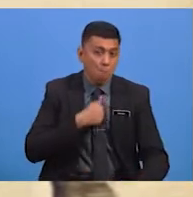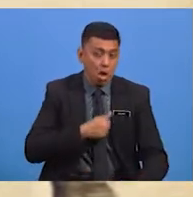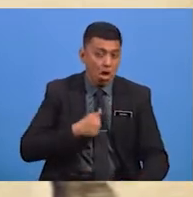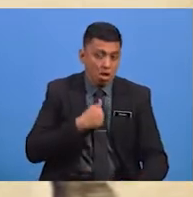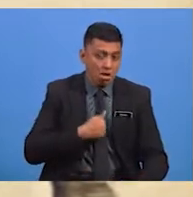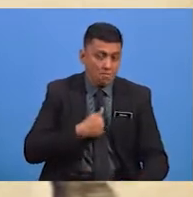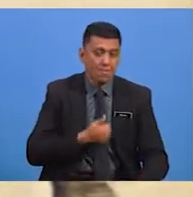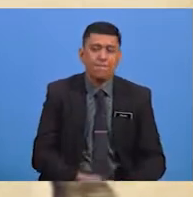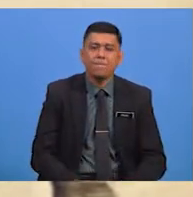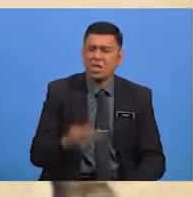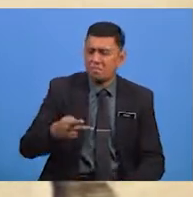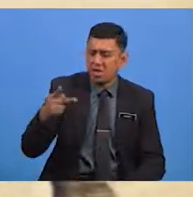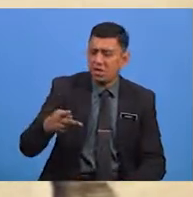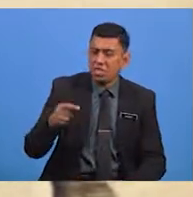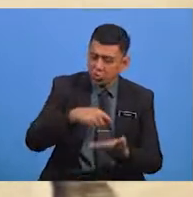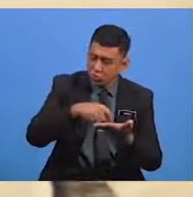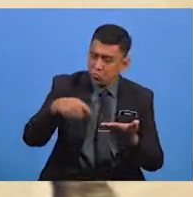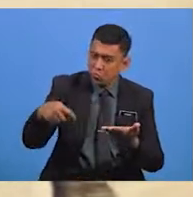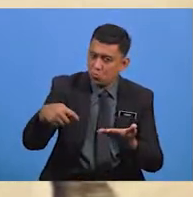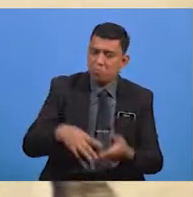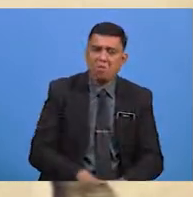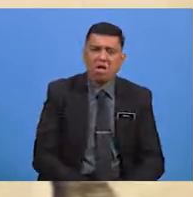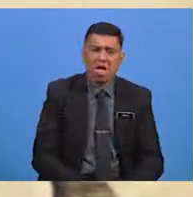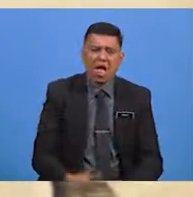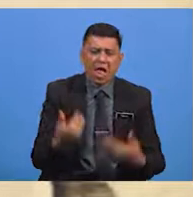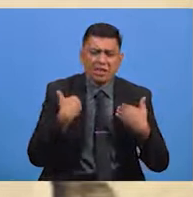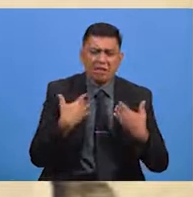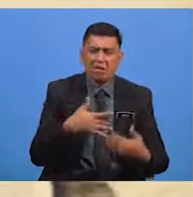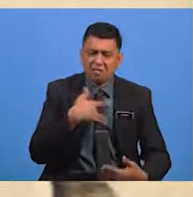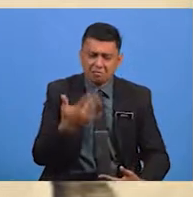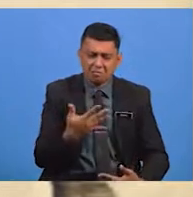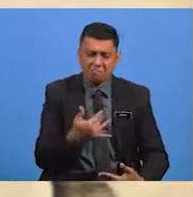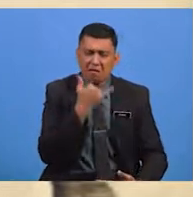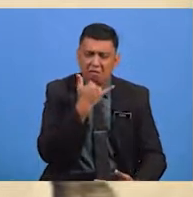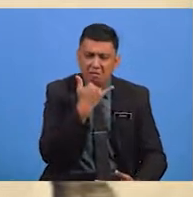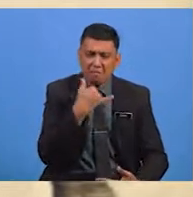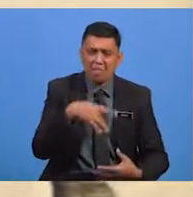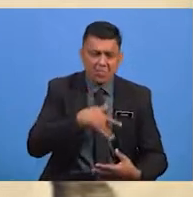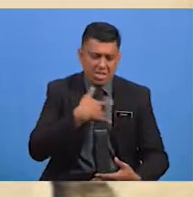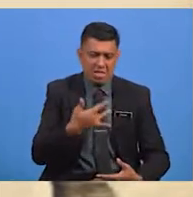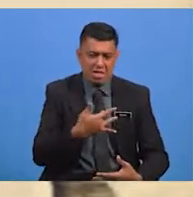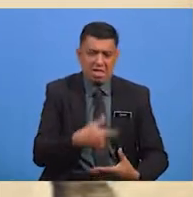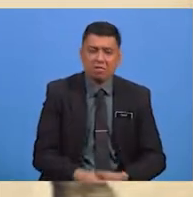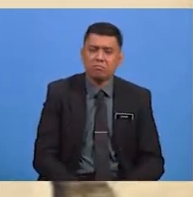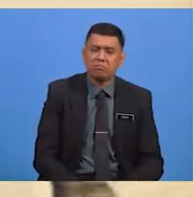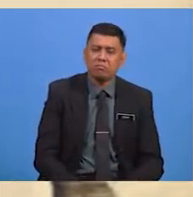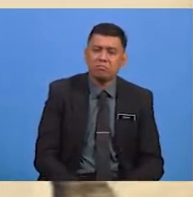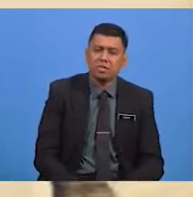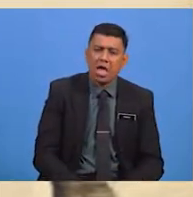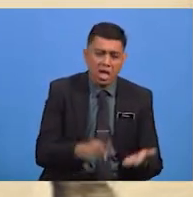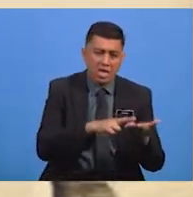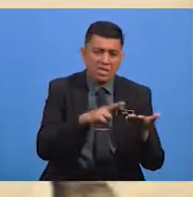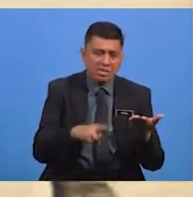Maaf Sekiranya Perkara Yang Ditulisnya Menyinggung Perasaan Seterusnya Nilai